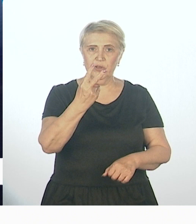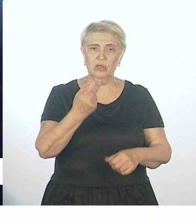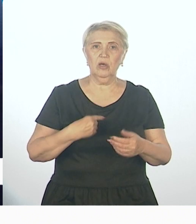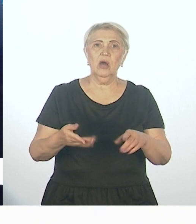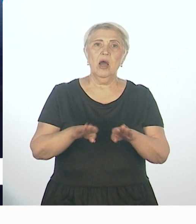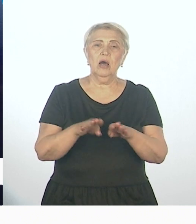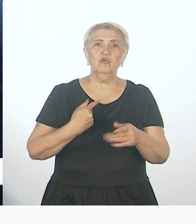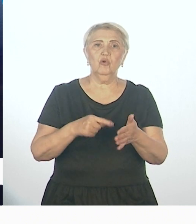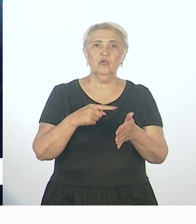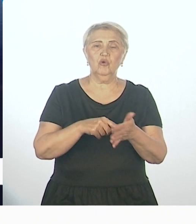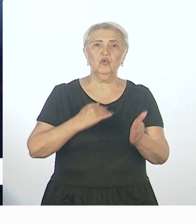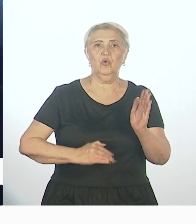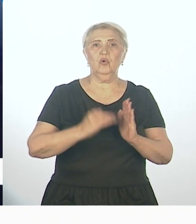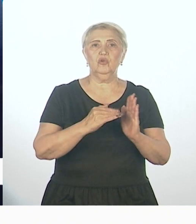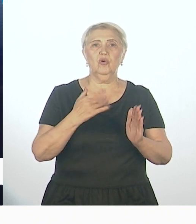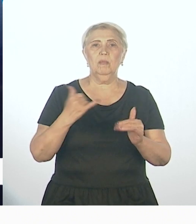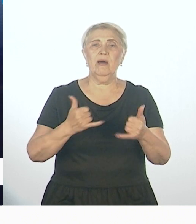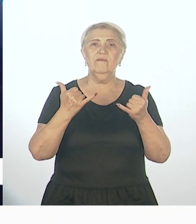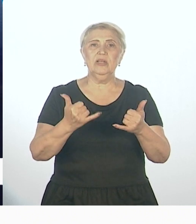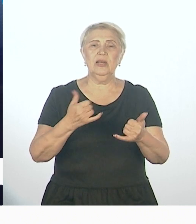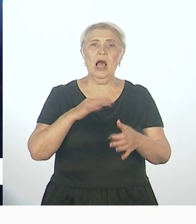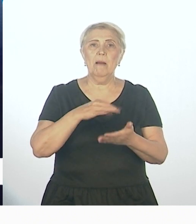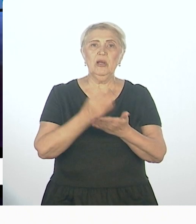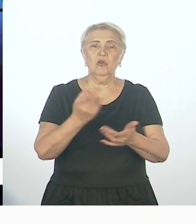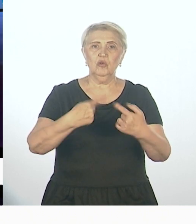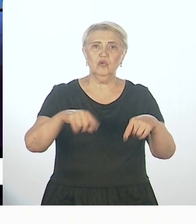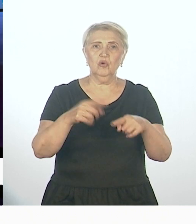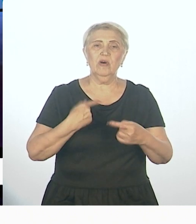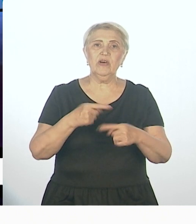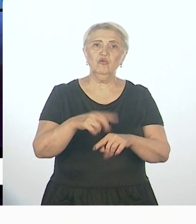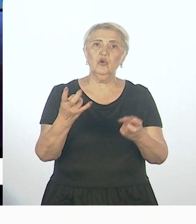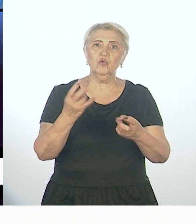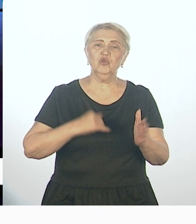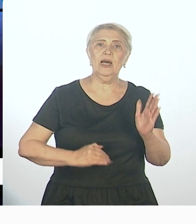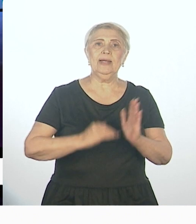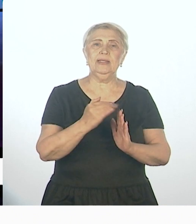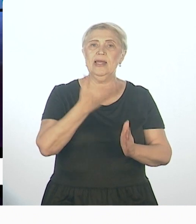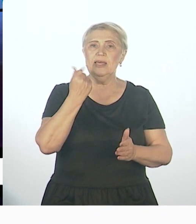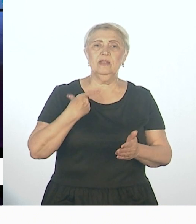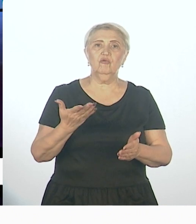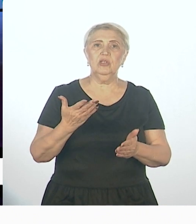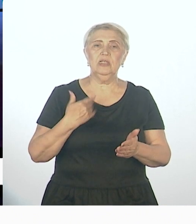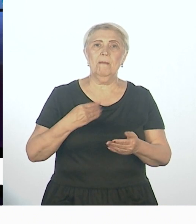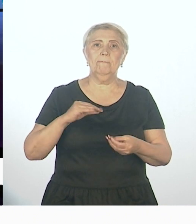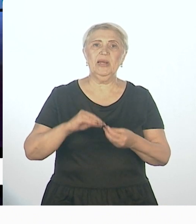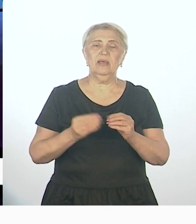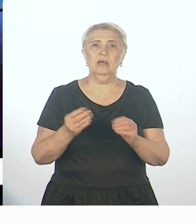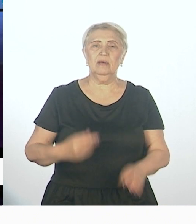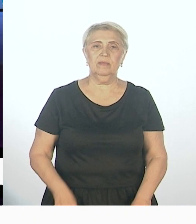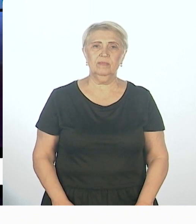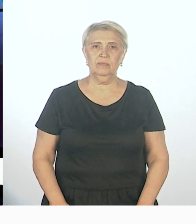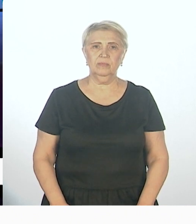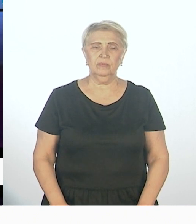сейчас, мы выявили определенные зоны, в которых нам нужно расти, мы реально понимаем, нет предела совершенства. Естественно. Это моя любимая фраза.